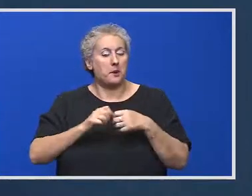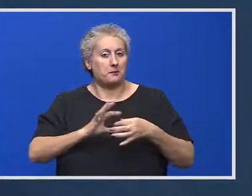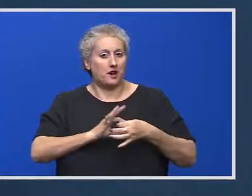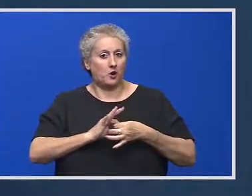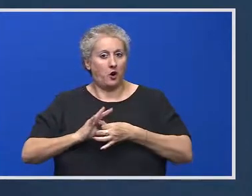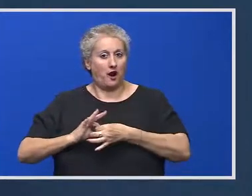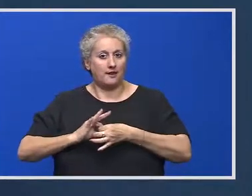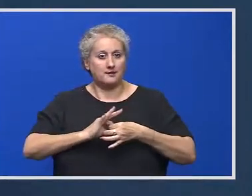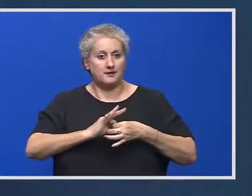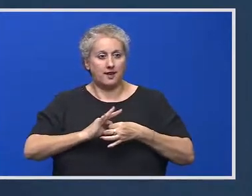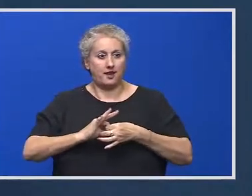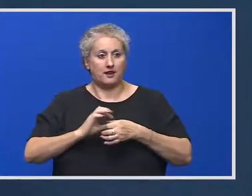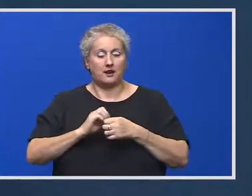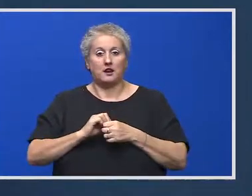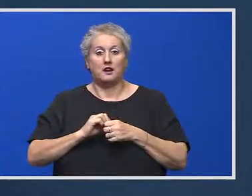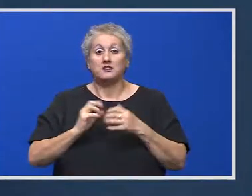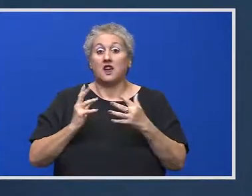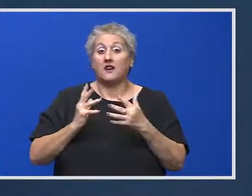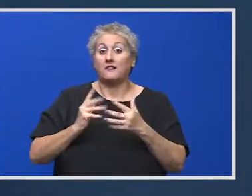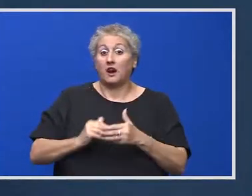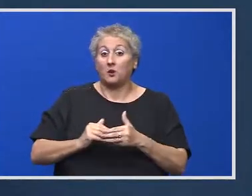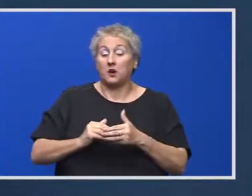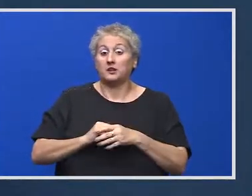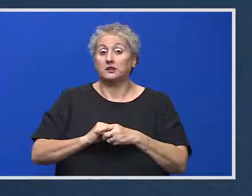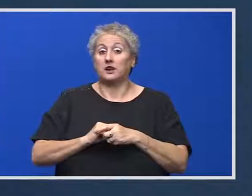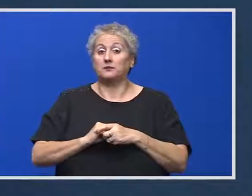să evalueze